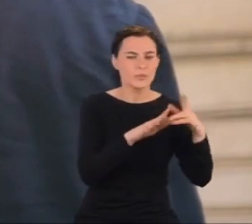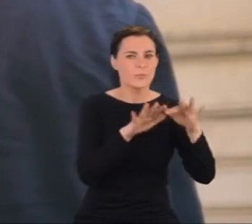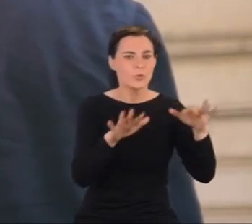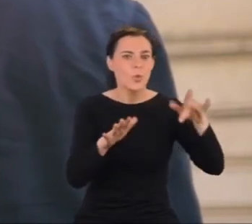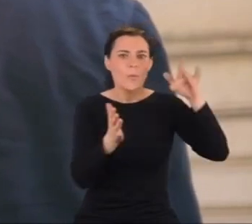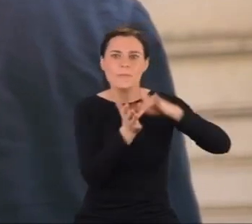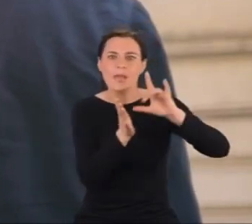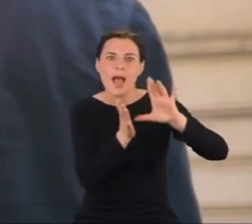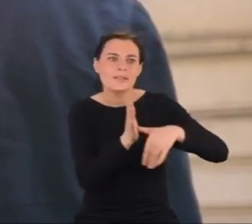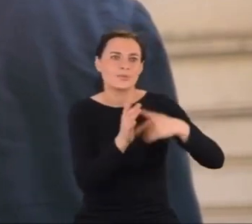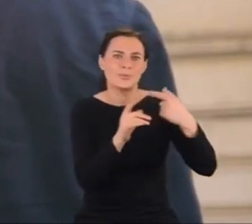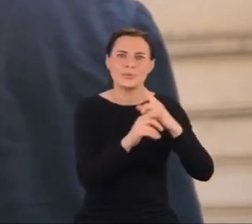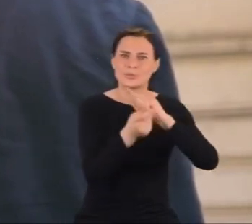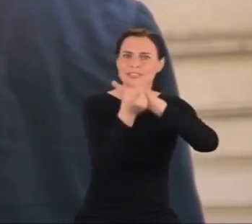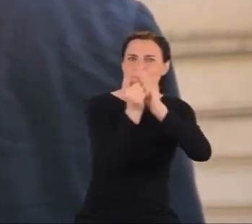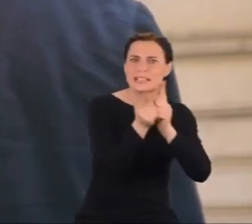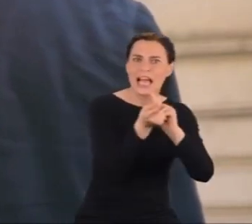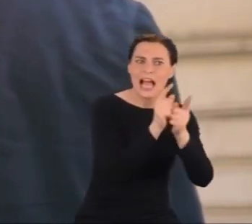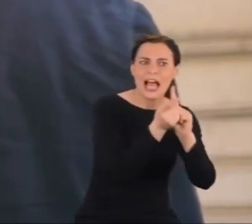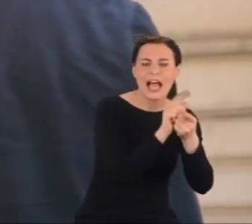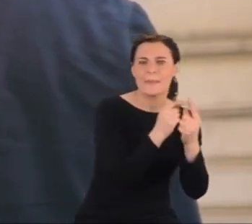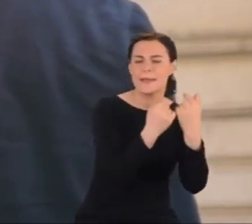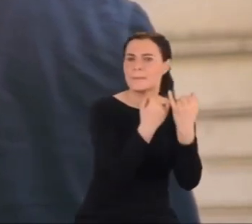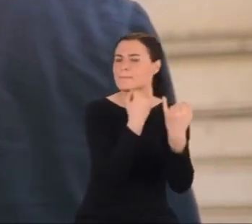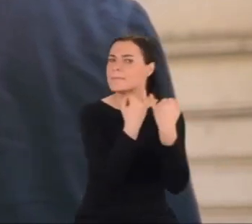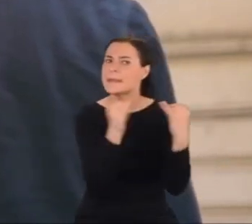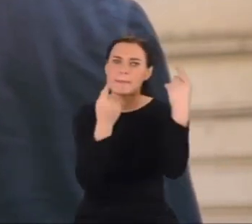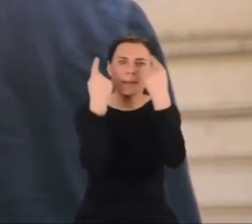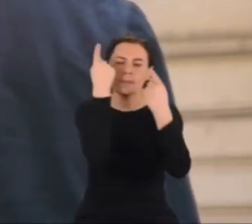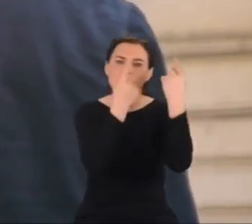głębokie zmiany. Rodziło się nowe podejście do świata.